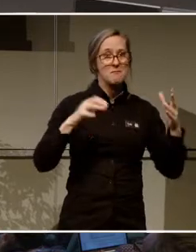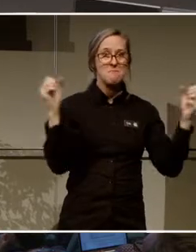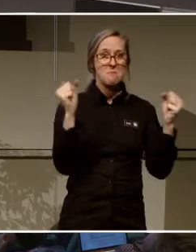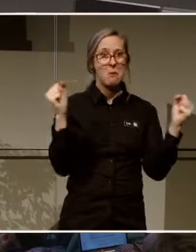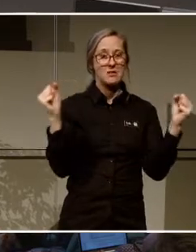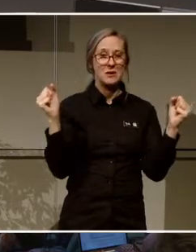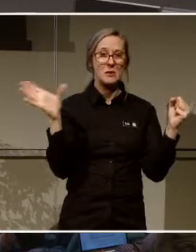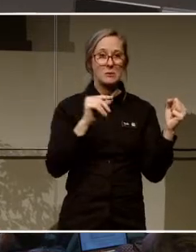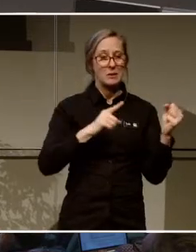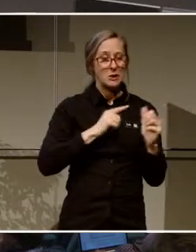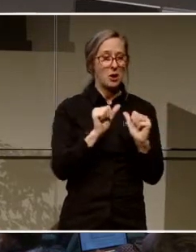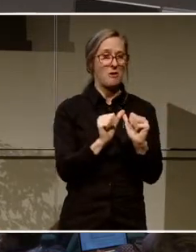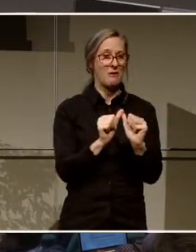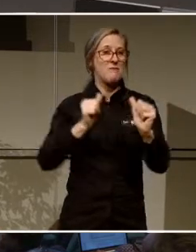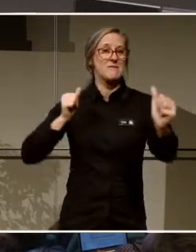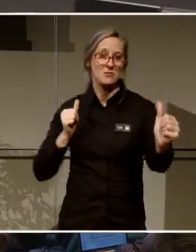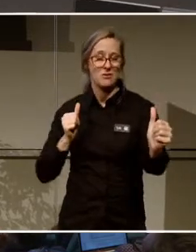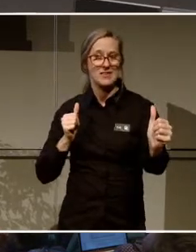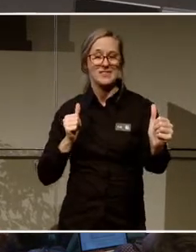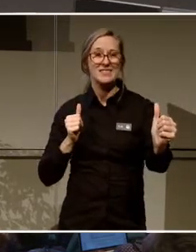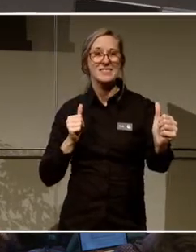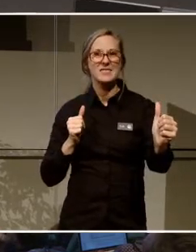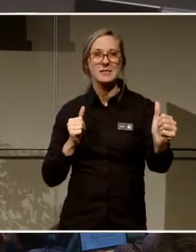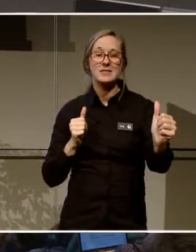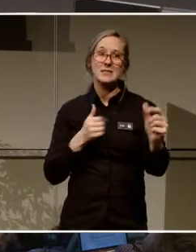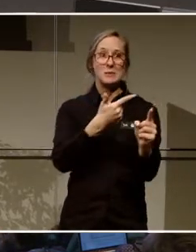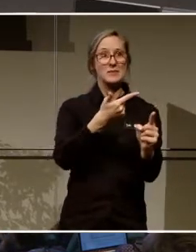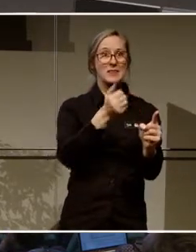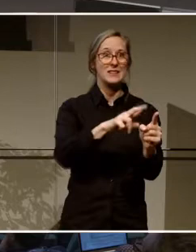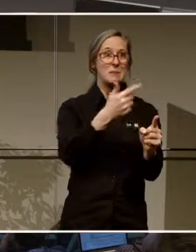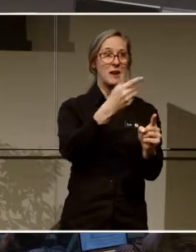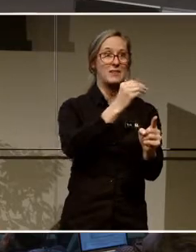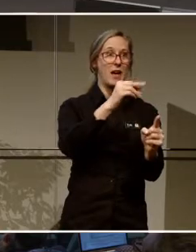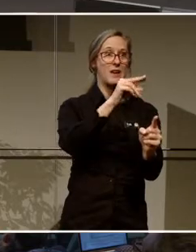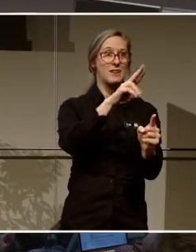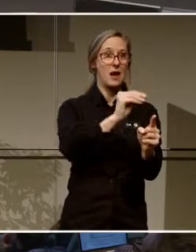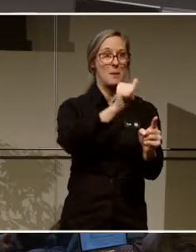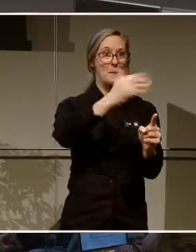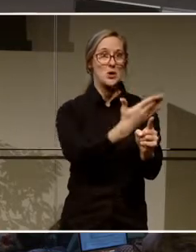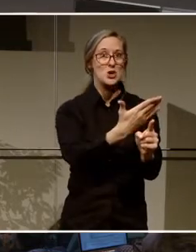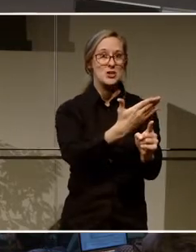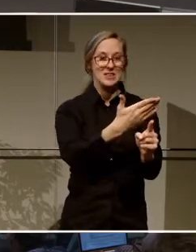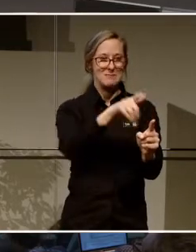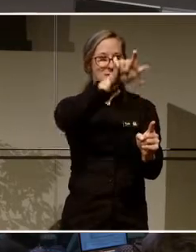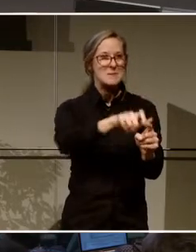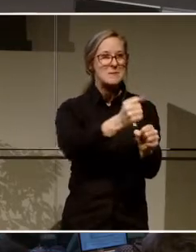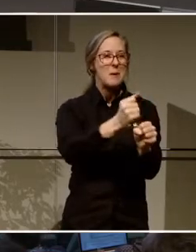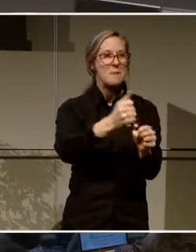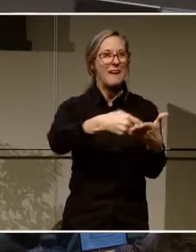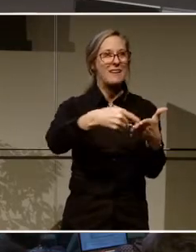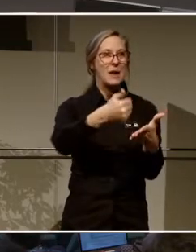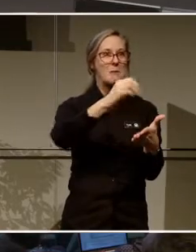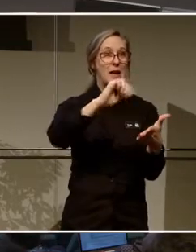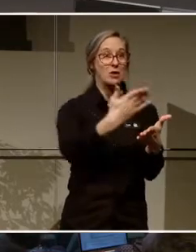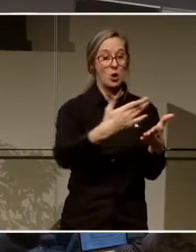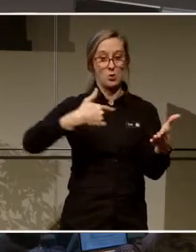länet. Vi har ju ett e-rum i Tärnaby till exempel där borta. Benny heter han som jobbar där. Och